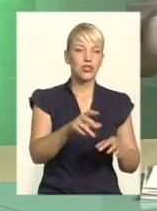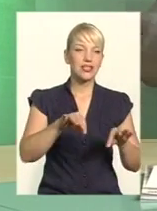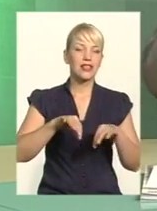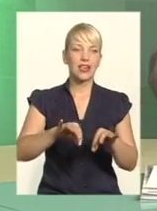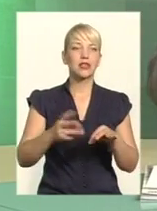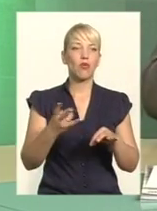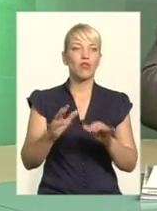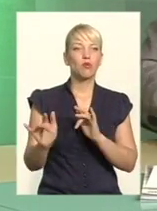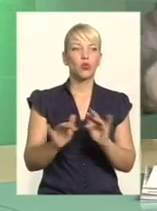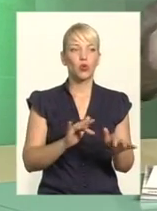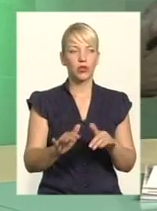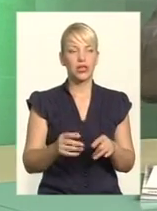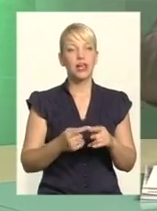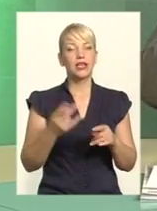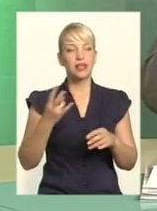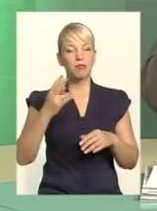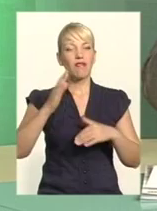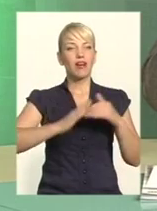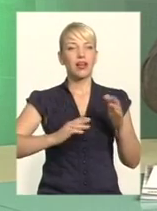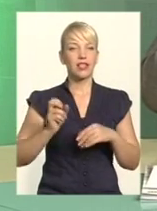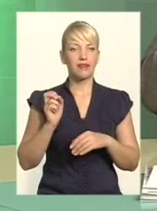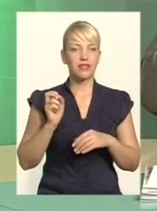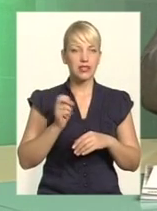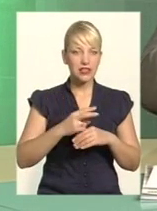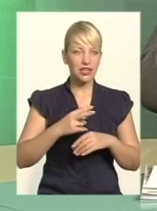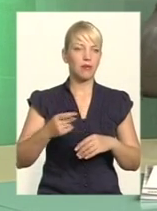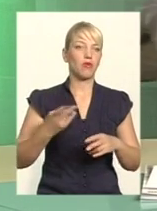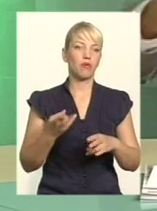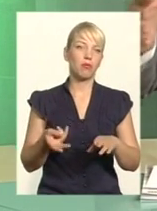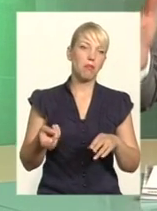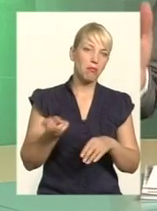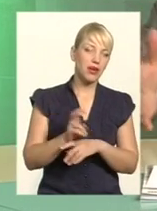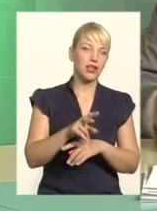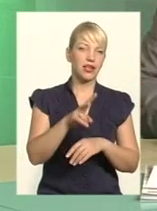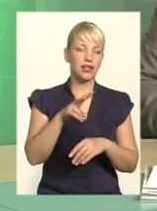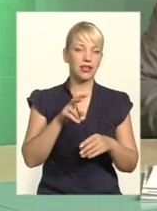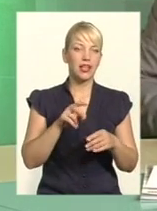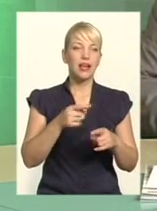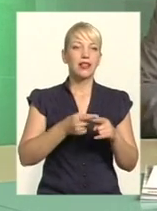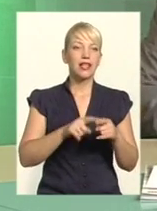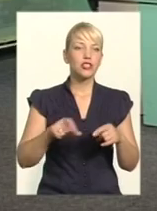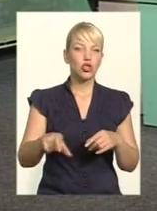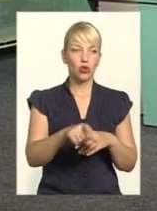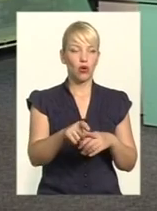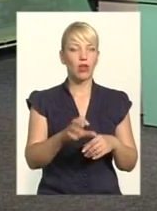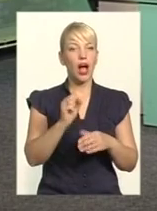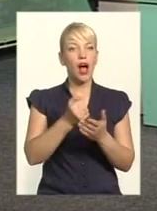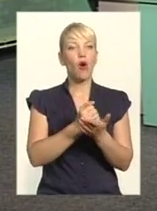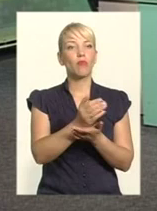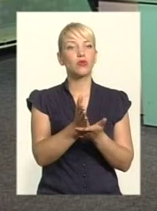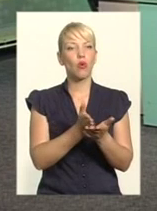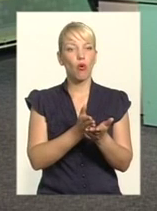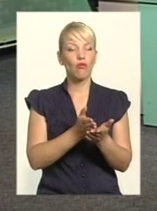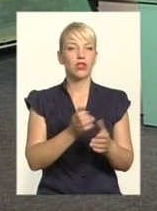фахівці приїдуть туди на роботу з роботи, а обслуговування дороги – це комплекс, це зимовий